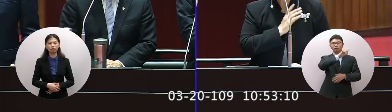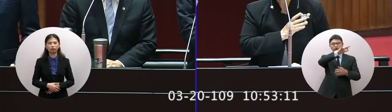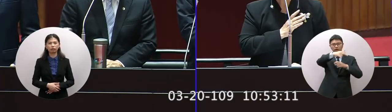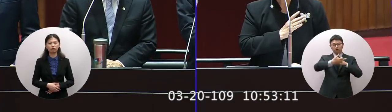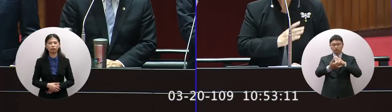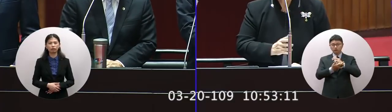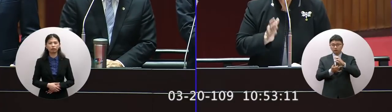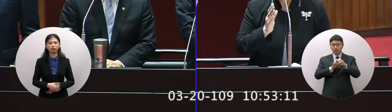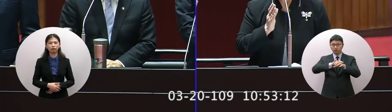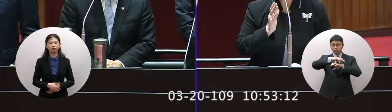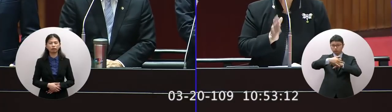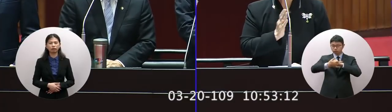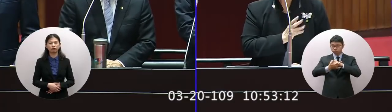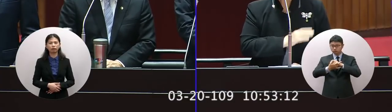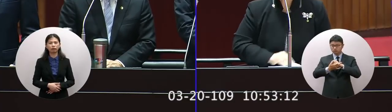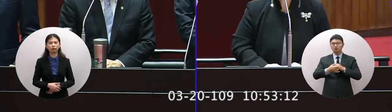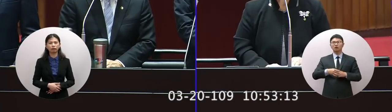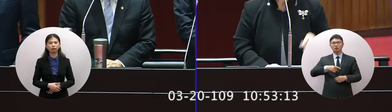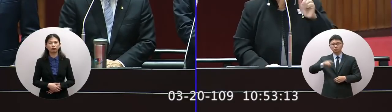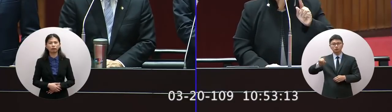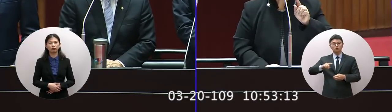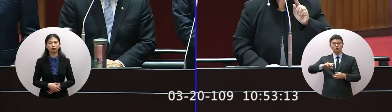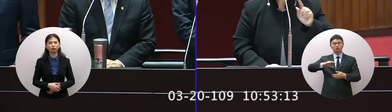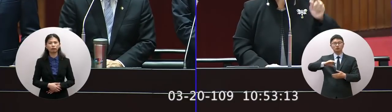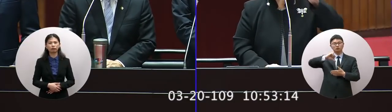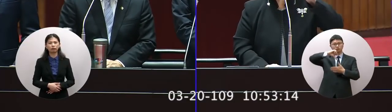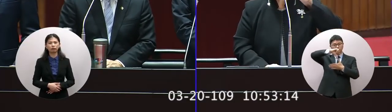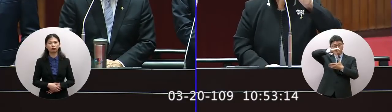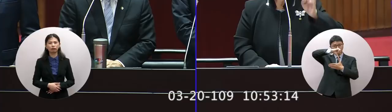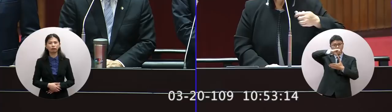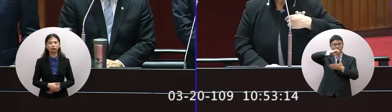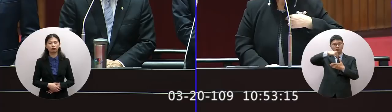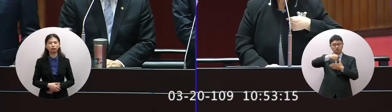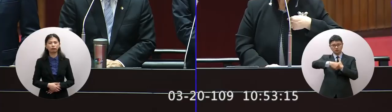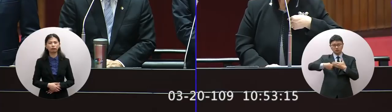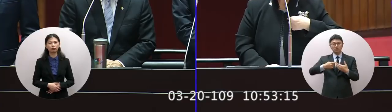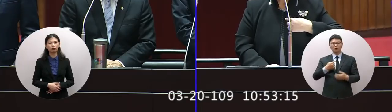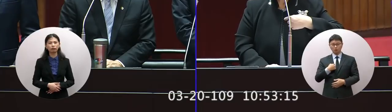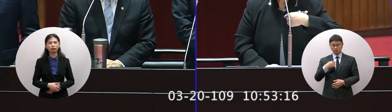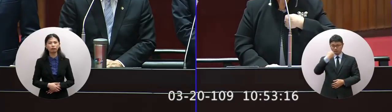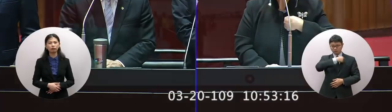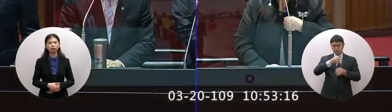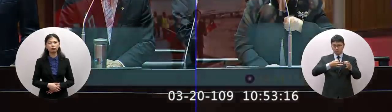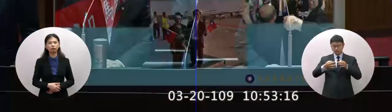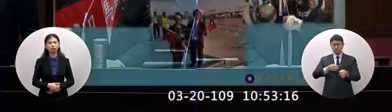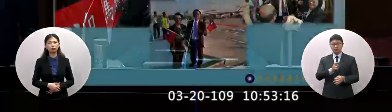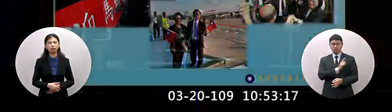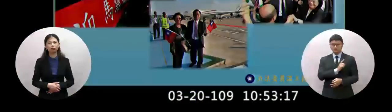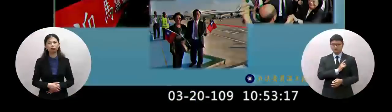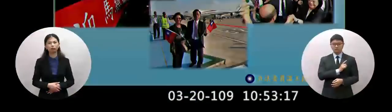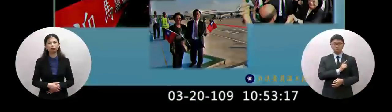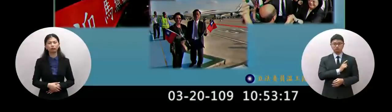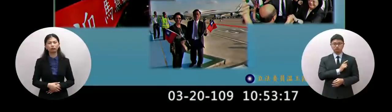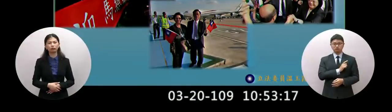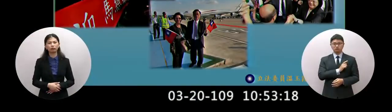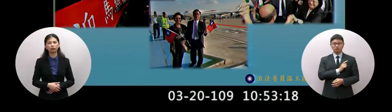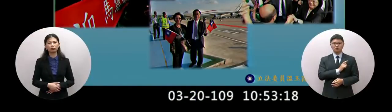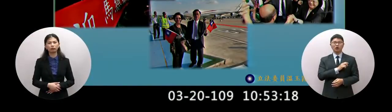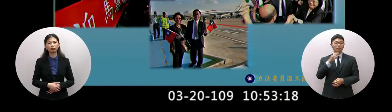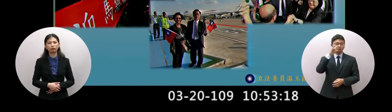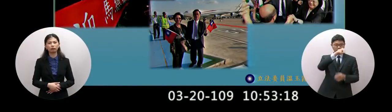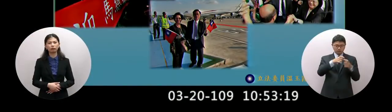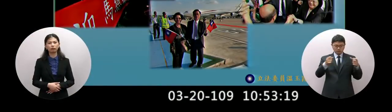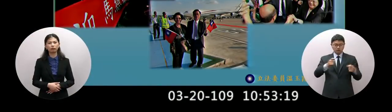我們總統出訪去東南美洲台商坐在自己的飛機票